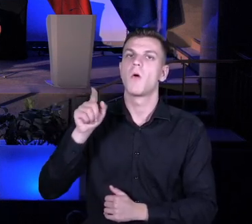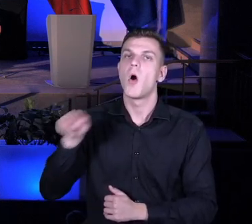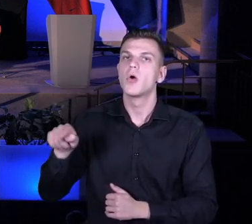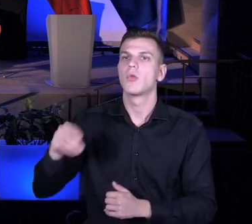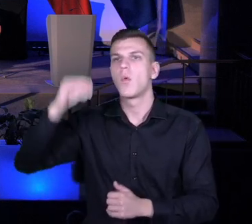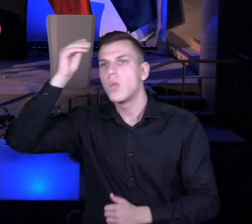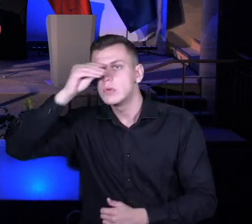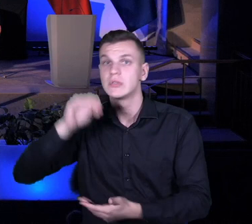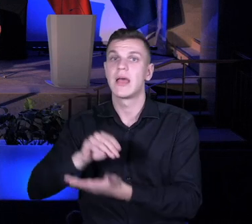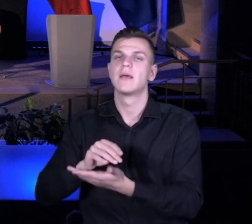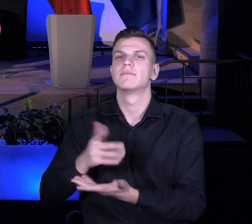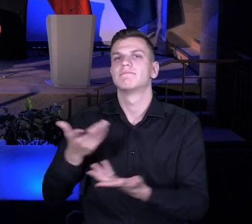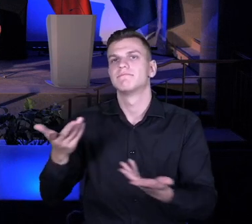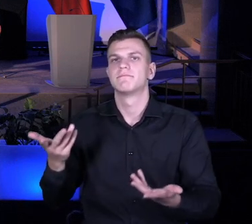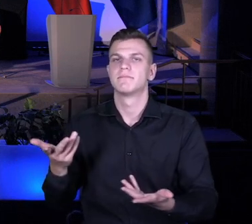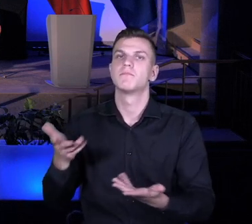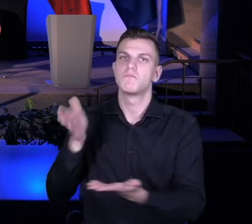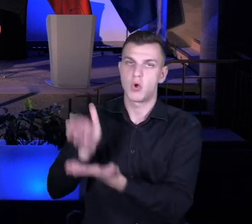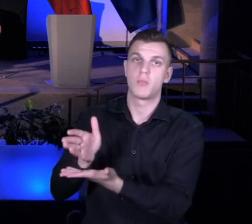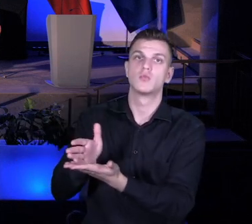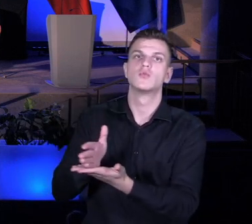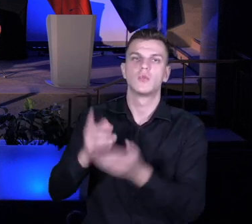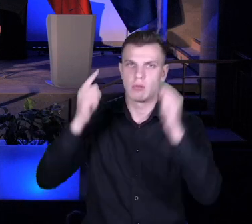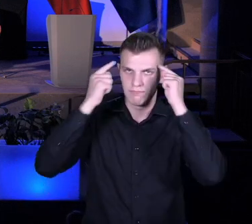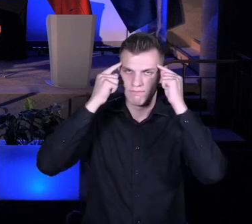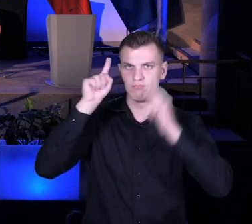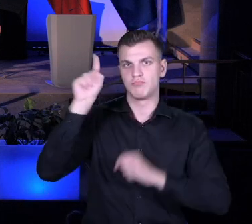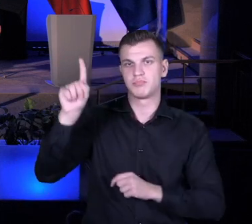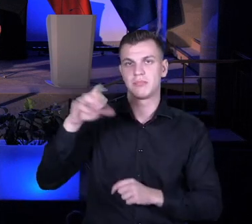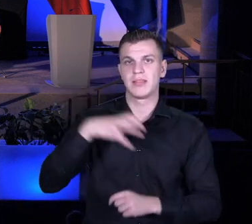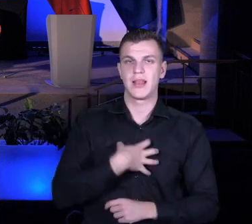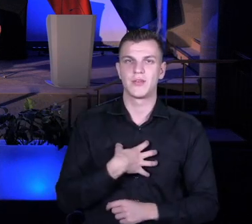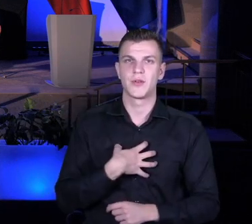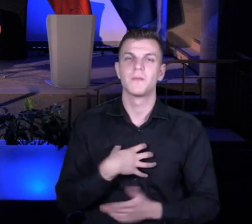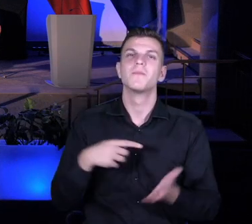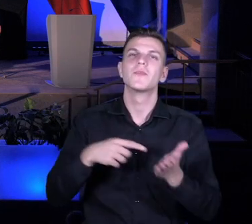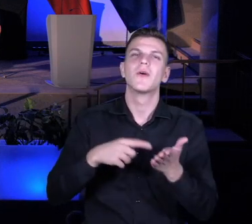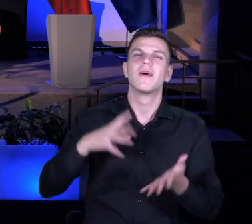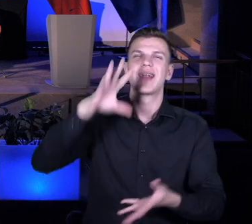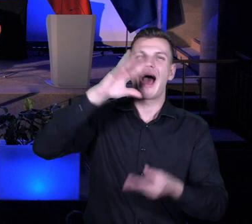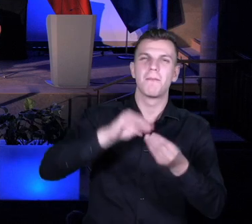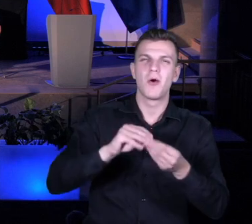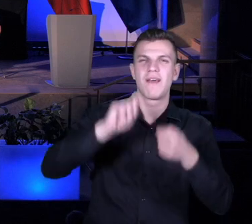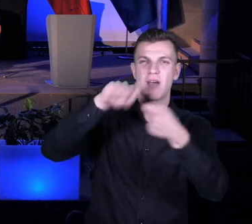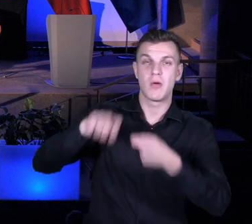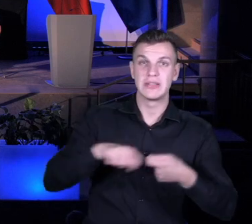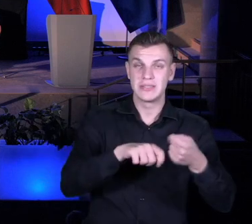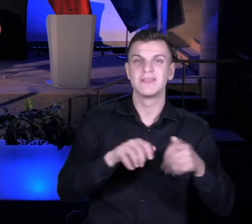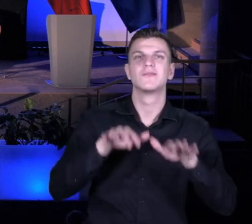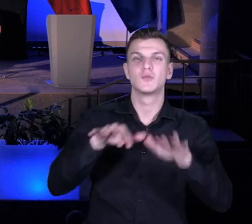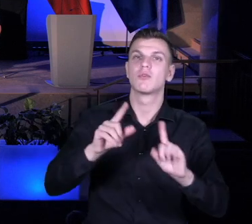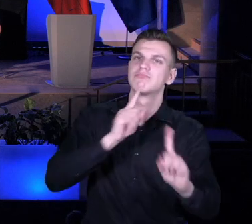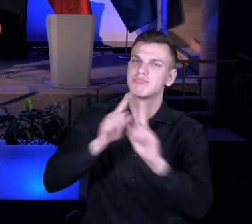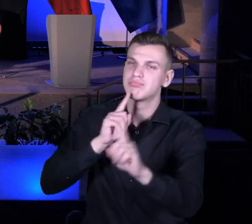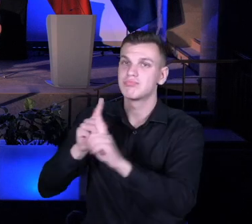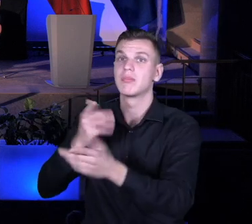jest czymś najważniejszym. I to jest też, w raporcie ewolucyjnym jest dużo bardzo ciekawych cytatów i dyrektorów i